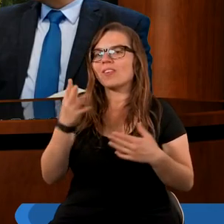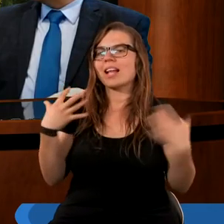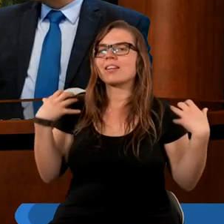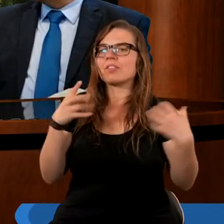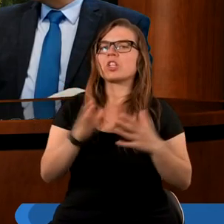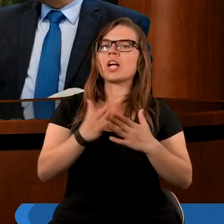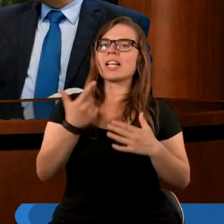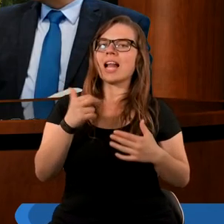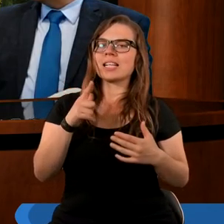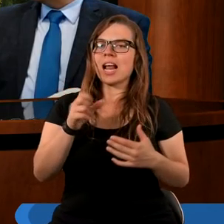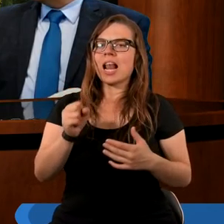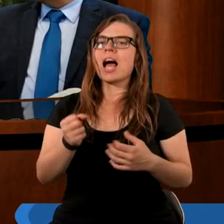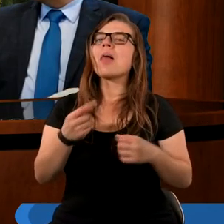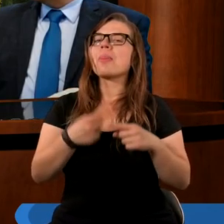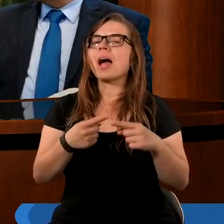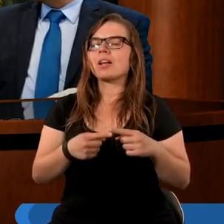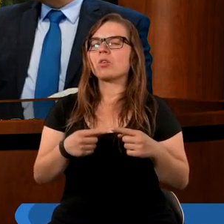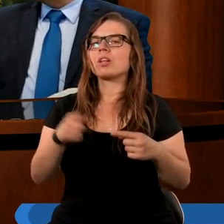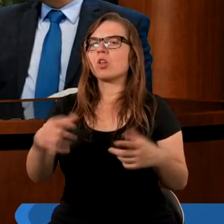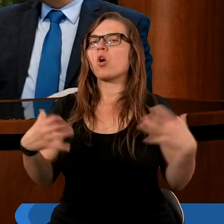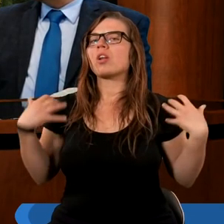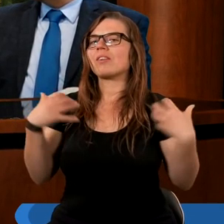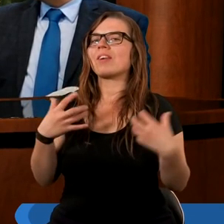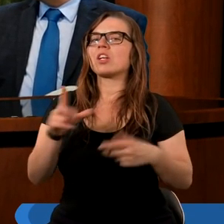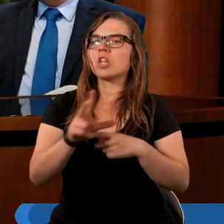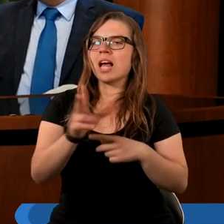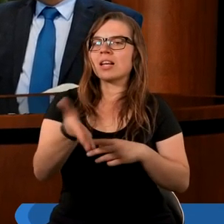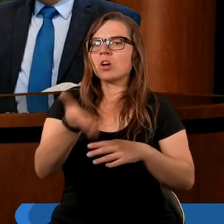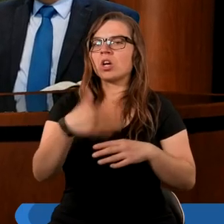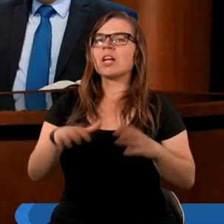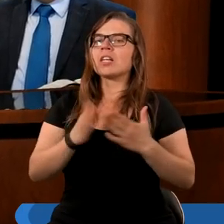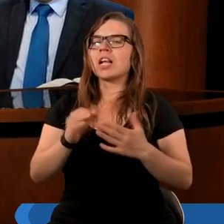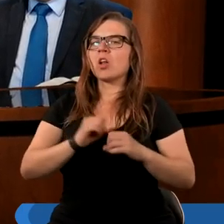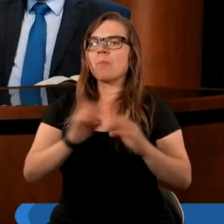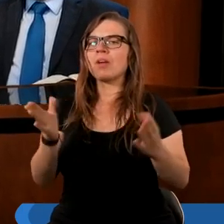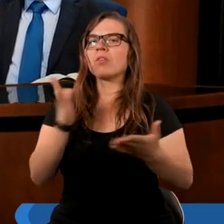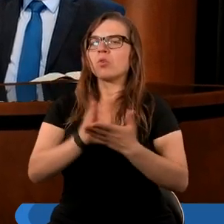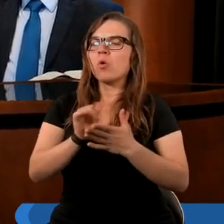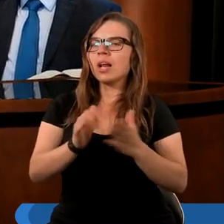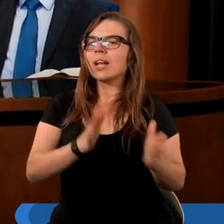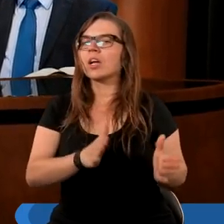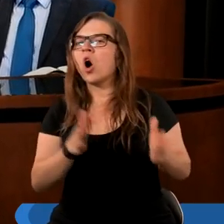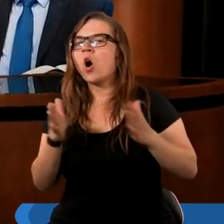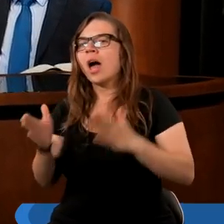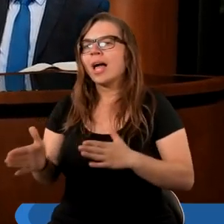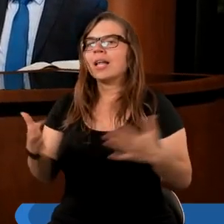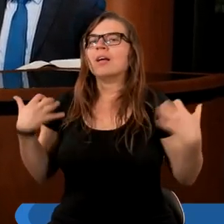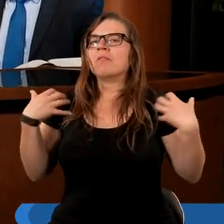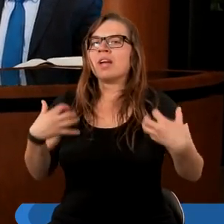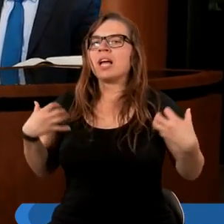zwierzęciu z księgi Daniela. Natomiast to zwierzę z XIII rozdziału Księgi Objawienia już jest kolejnym